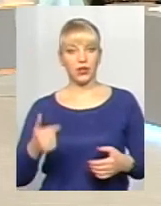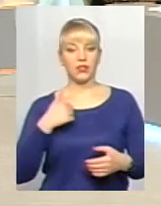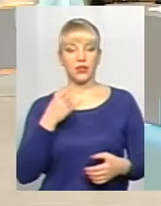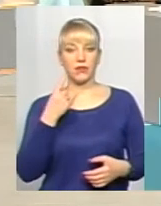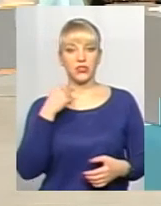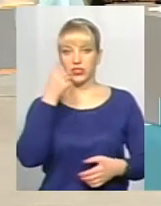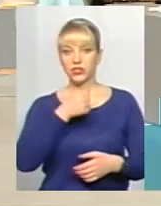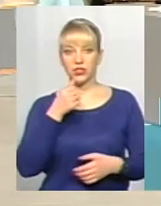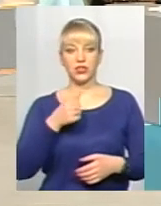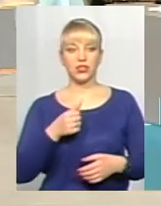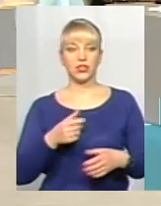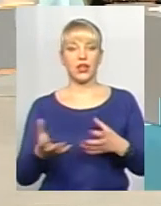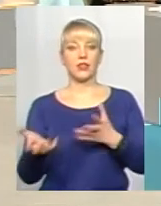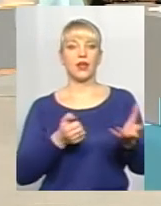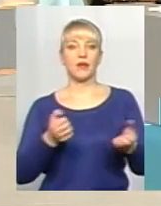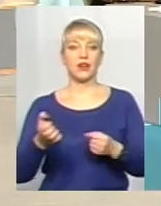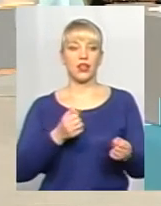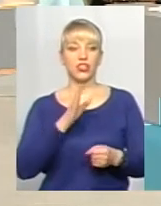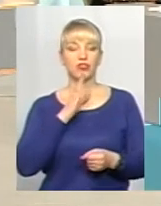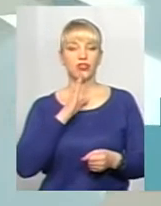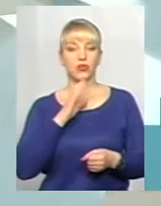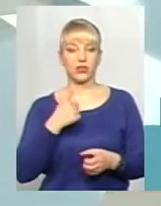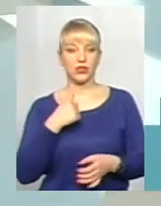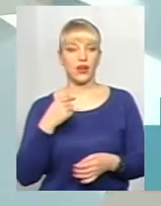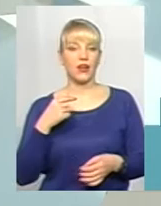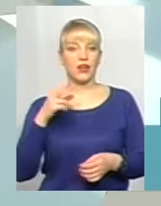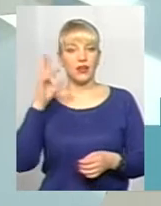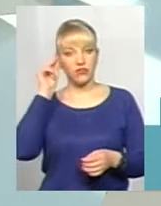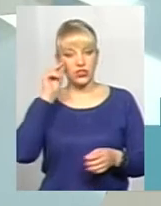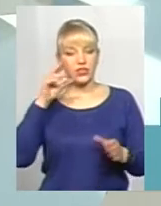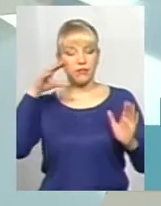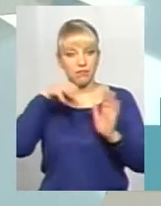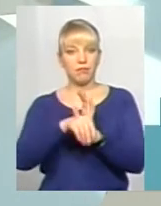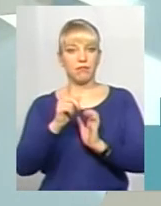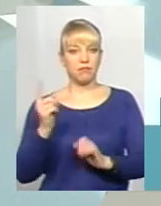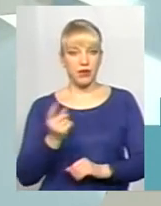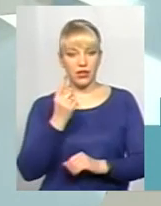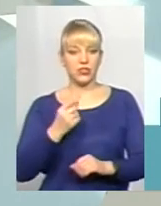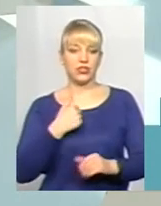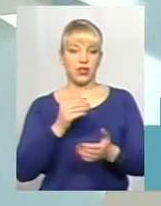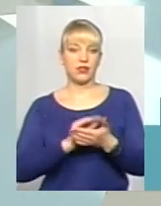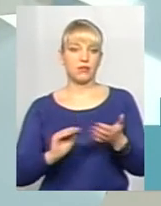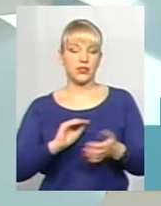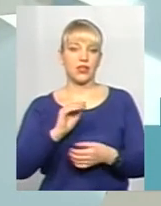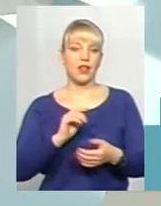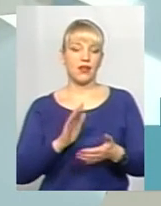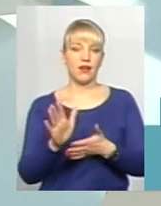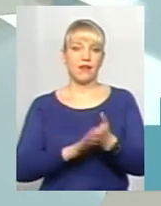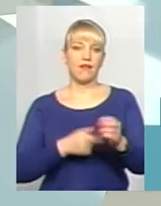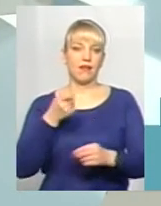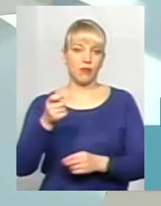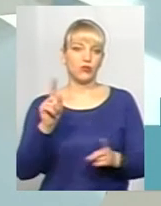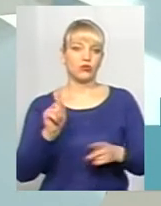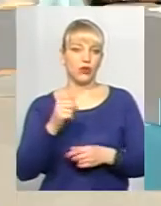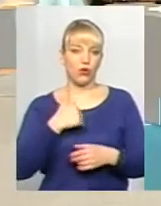перший рік стали набирати жінок. І я в числі перших, звичайно, написала рапорт, що я хочу бути військовим лікарем.